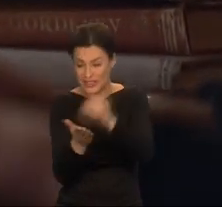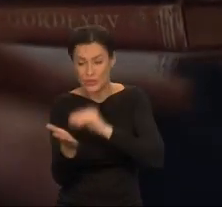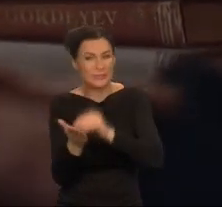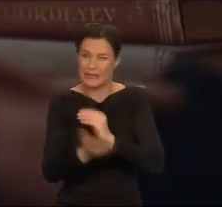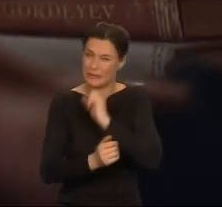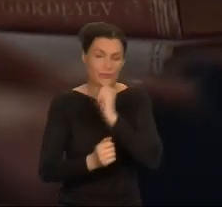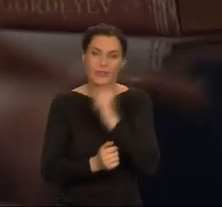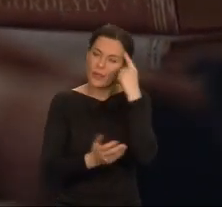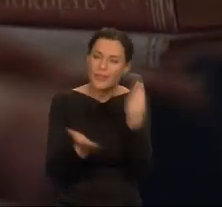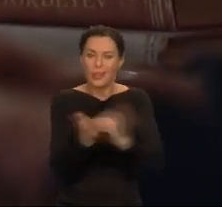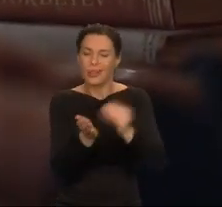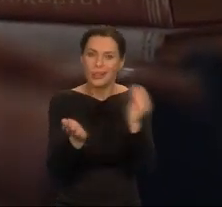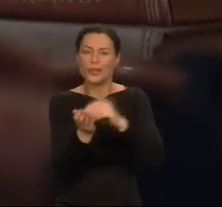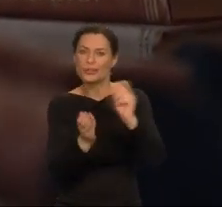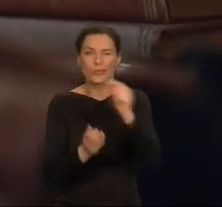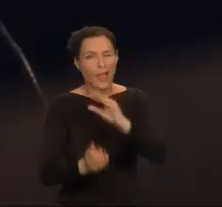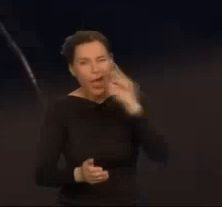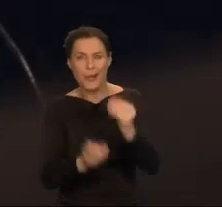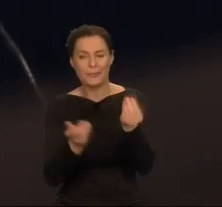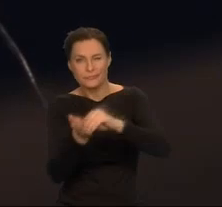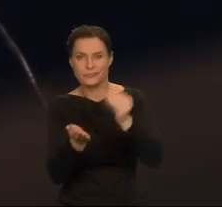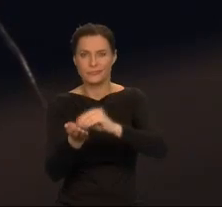Zawsze miała w sobie coś dziwnego.